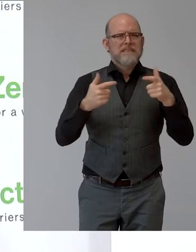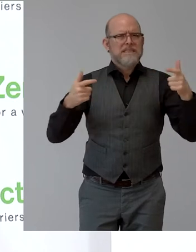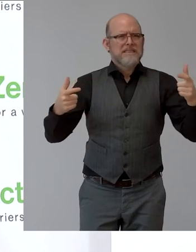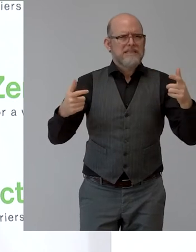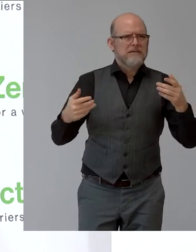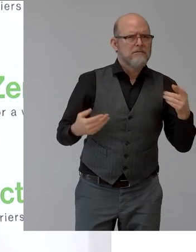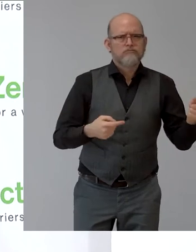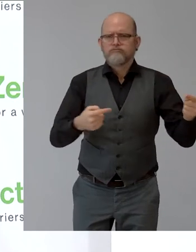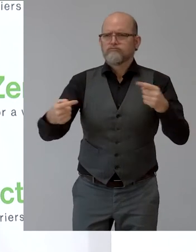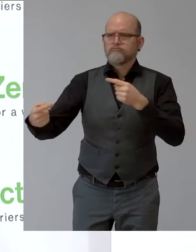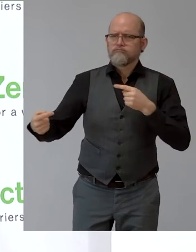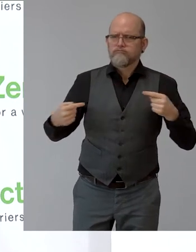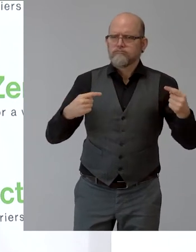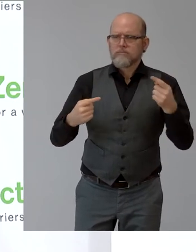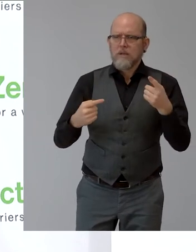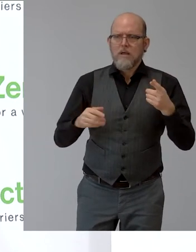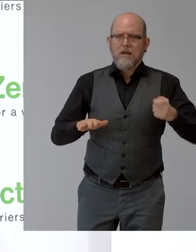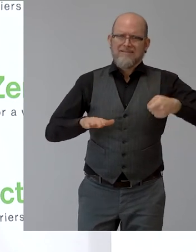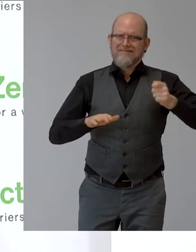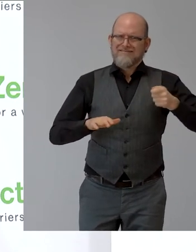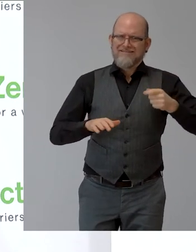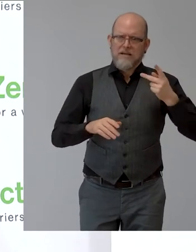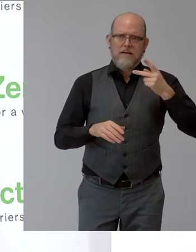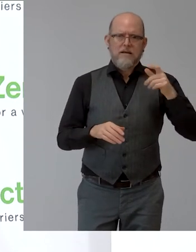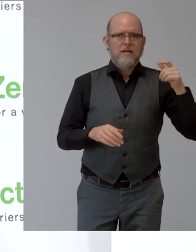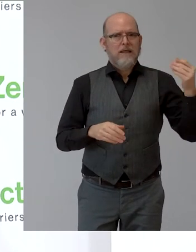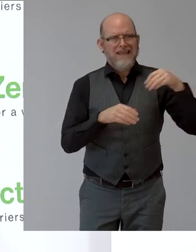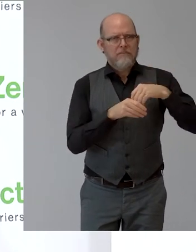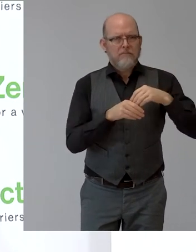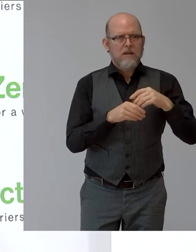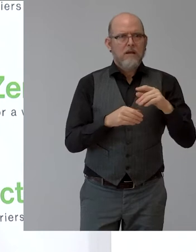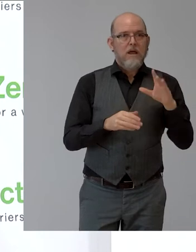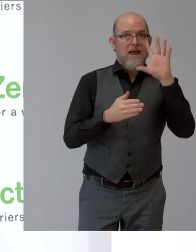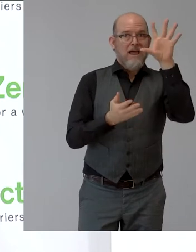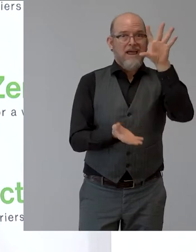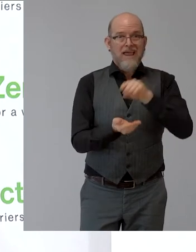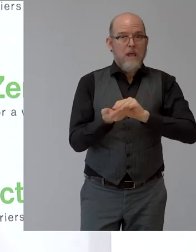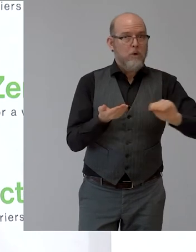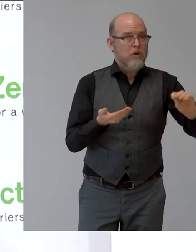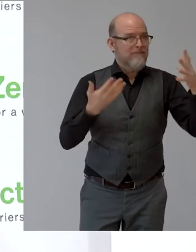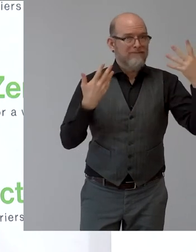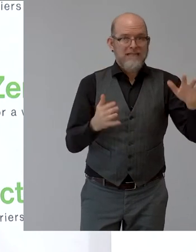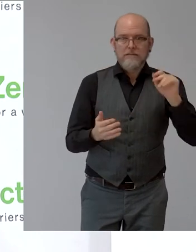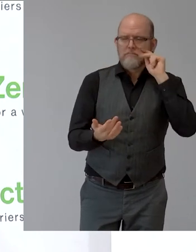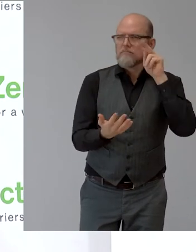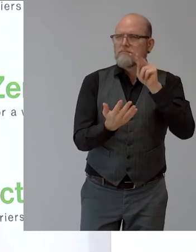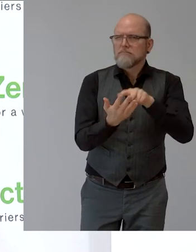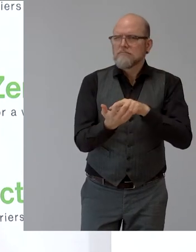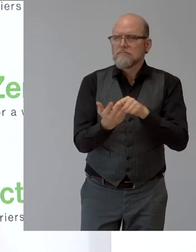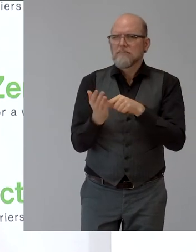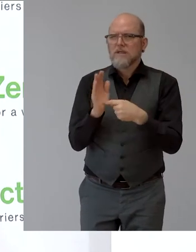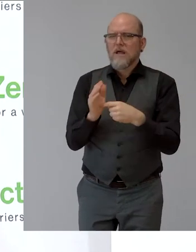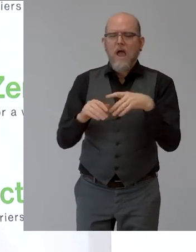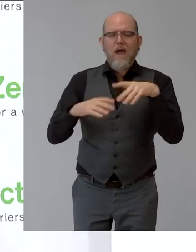wie man die Situation von Menschen mit Behinderungen in den Werkstätten verbessern kann. Da fand im März die erste Sitzung statt. Die